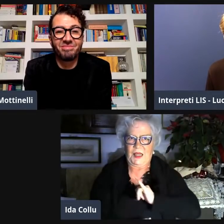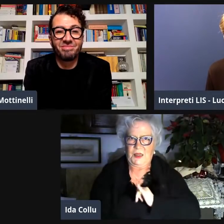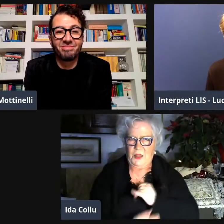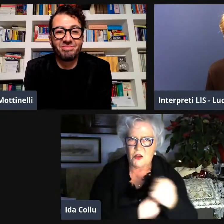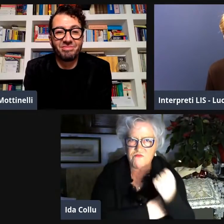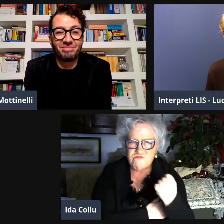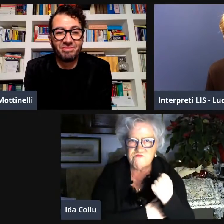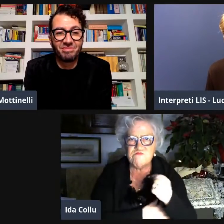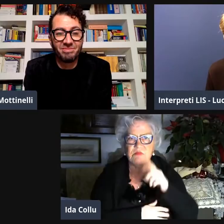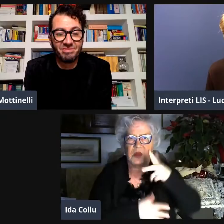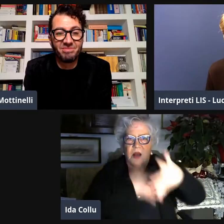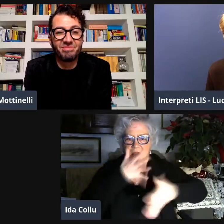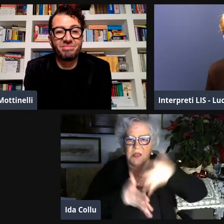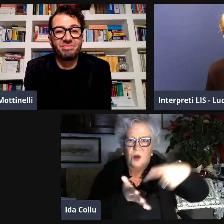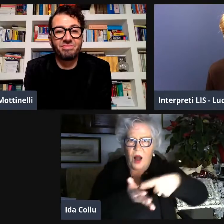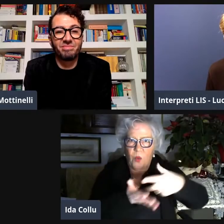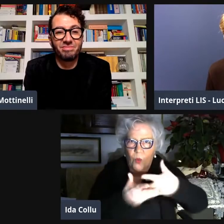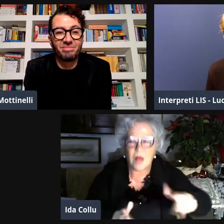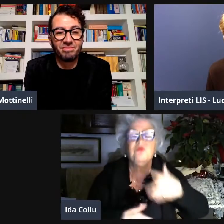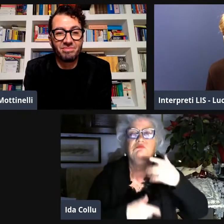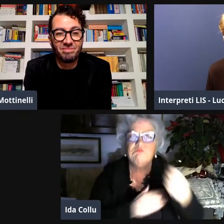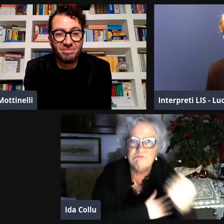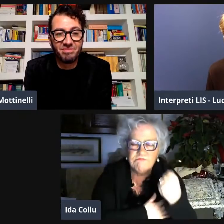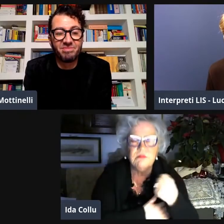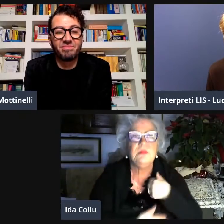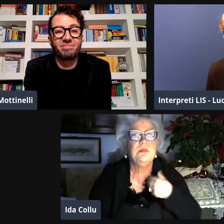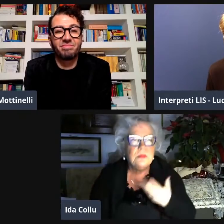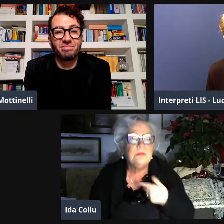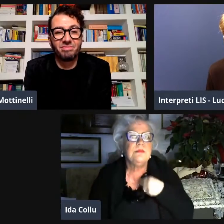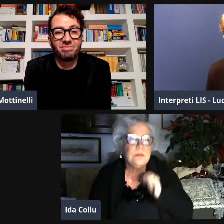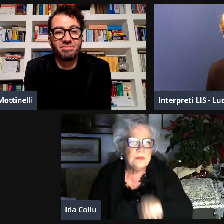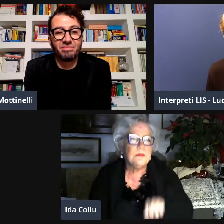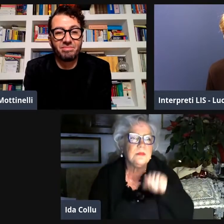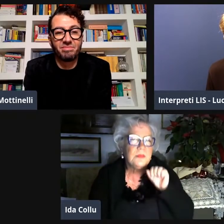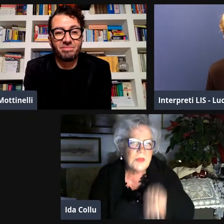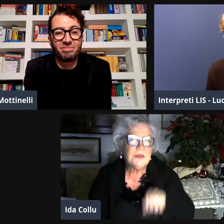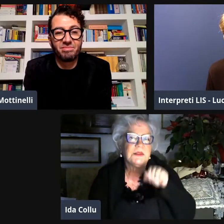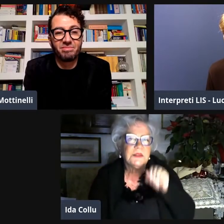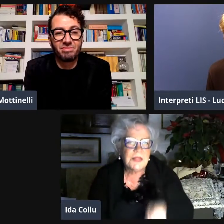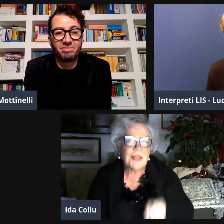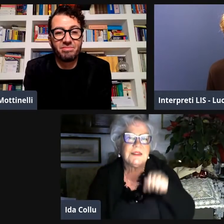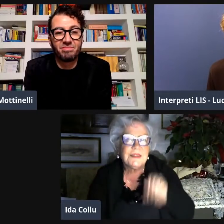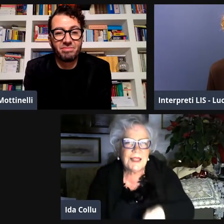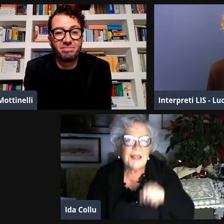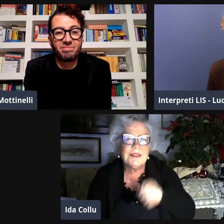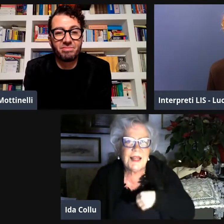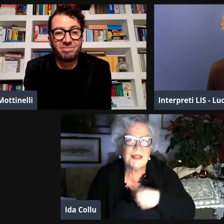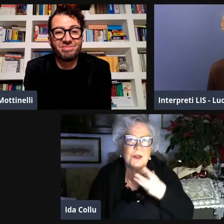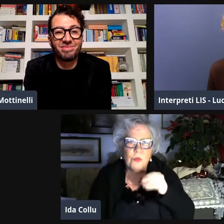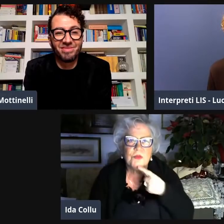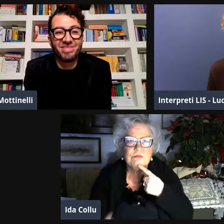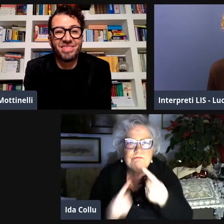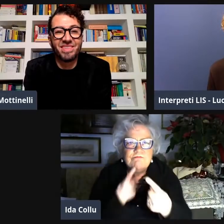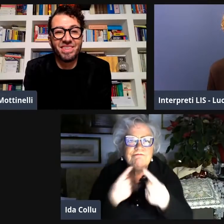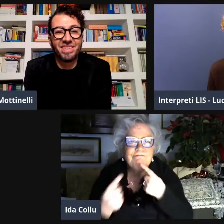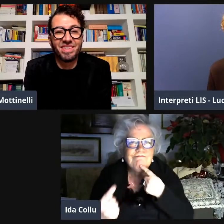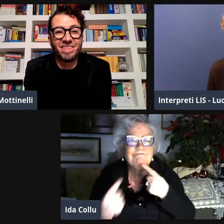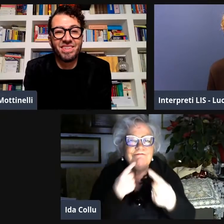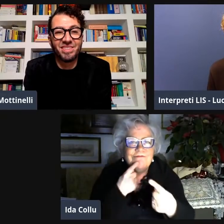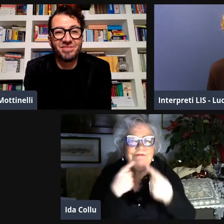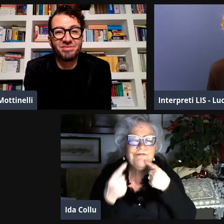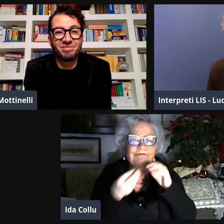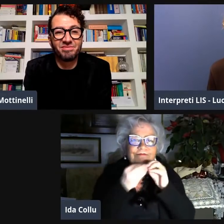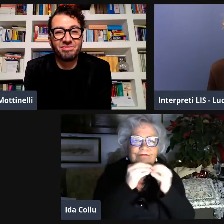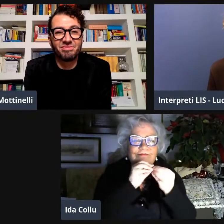per il mondo dei sordi per la nostra identità l'identità forte di una lingua che utilizziamo dobbiamo essere forti di questo io dicevo sì certo sì